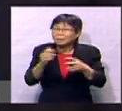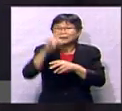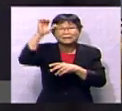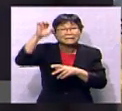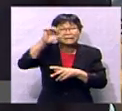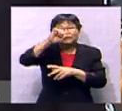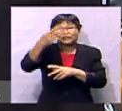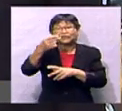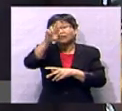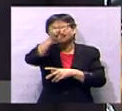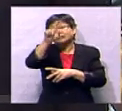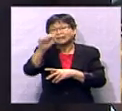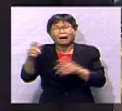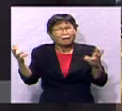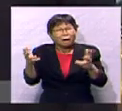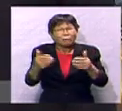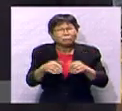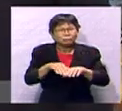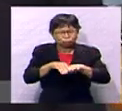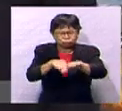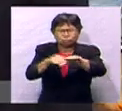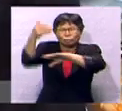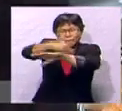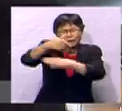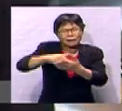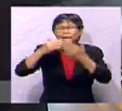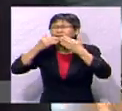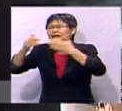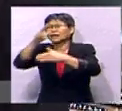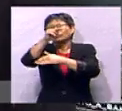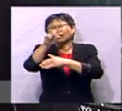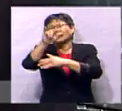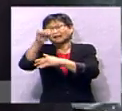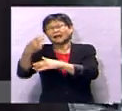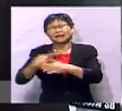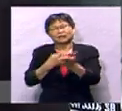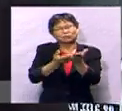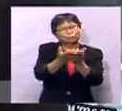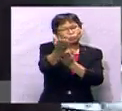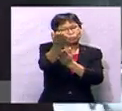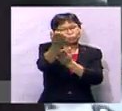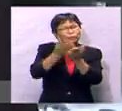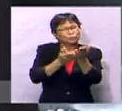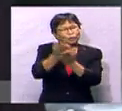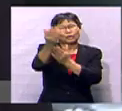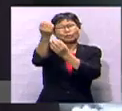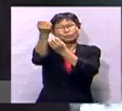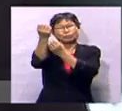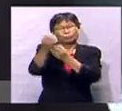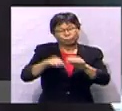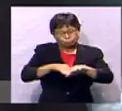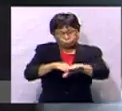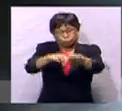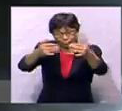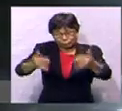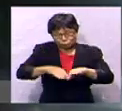Syarizal, bagaimana dengan keadaan trafik pada malam ini? Okey, terima kasih Nadia. Okey, kita terus saja ke perkembangan trafik semasa pada ketiga